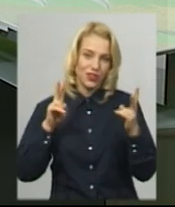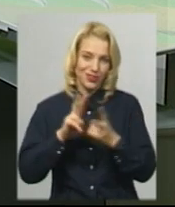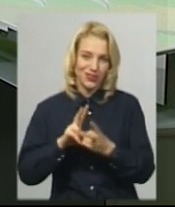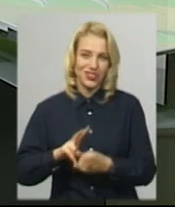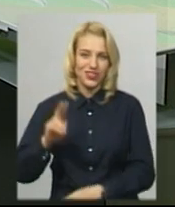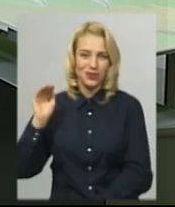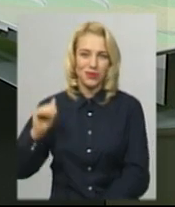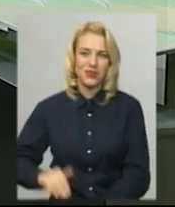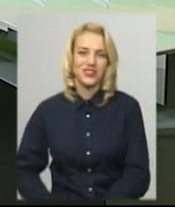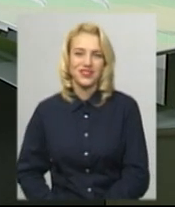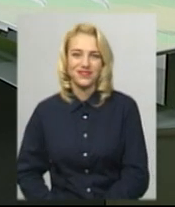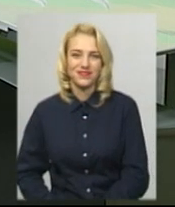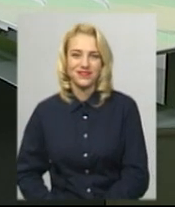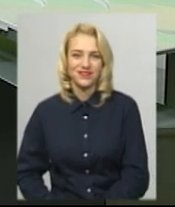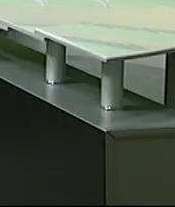20.30.